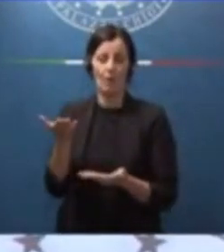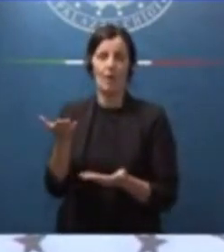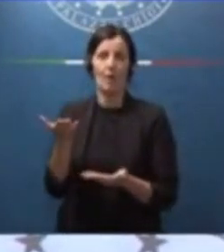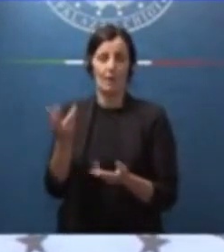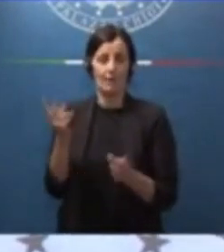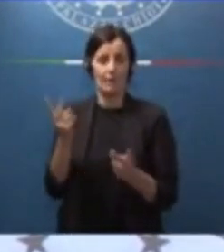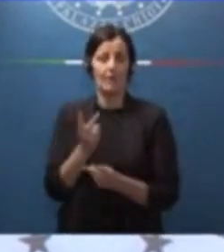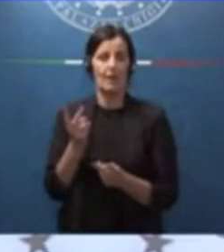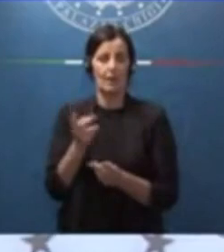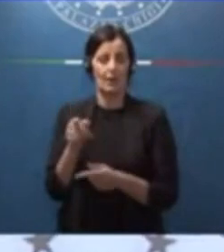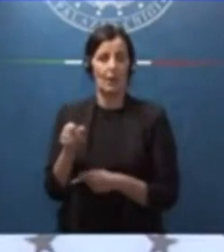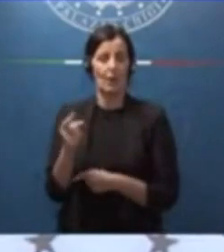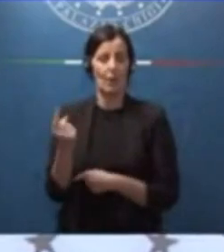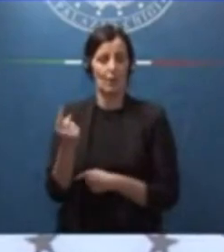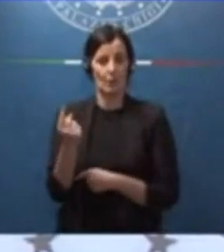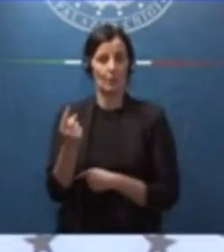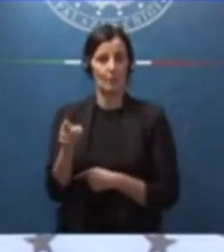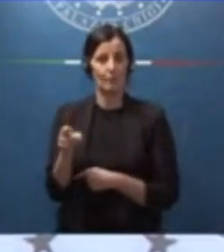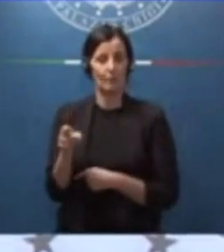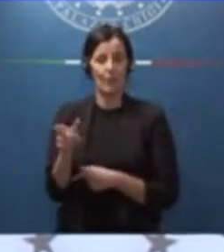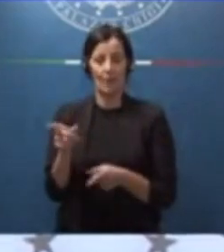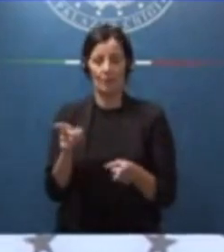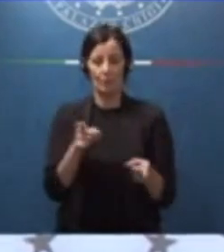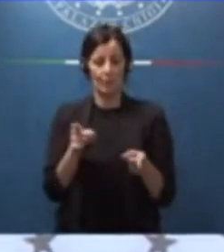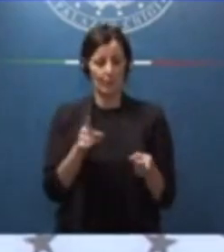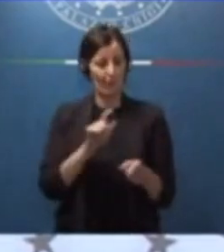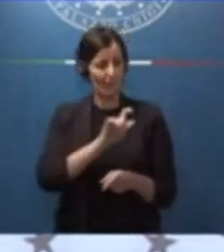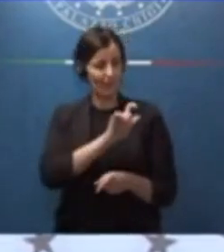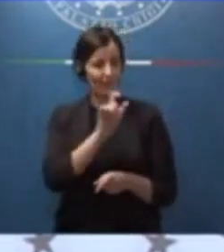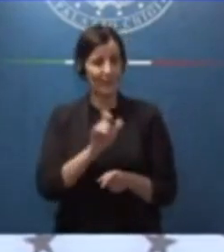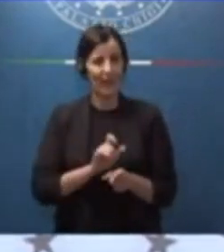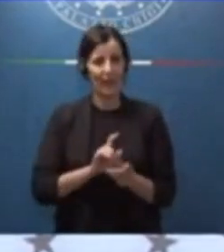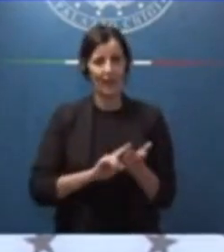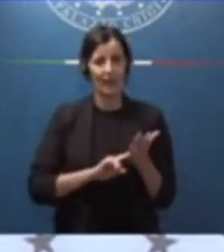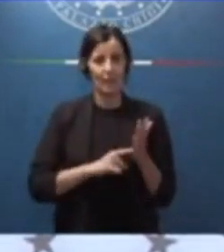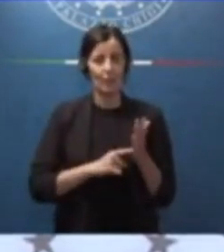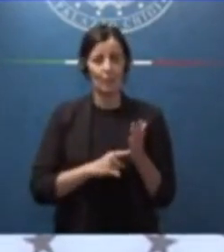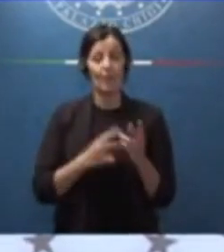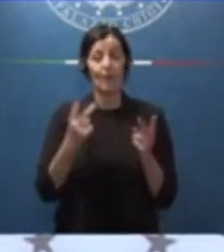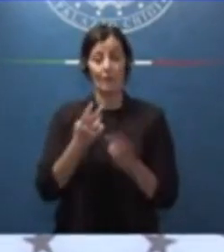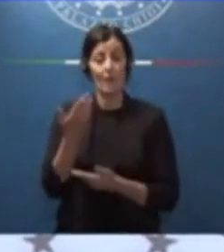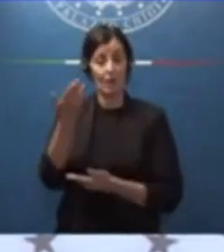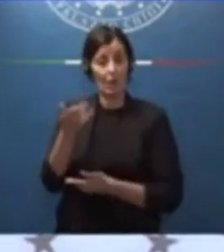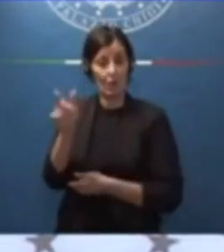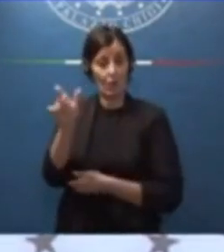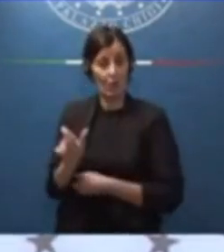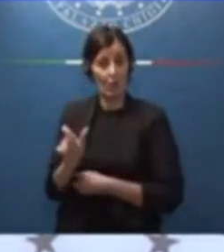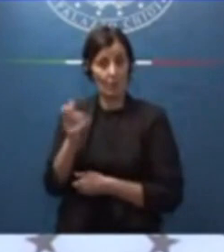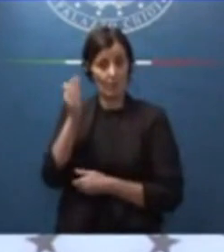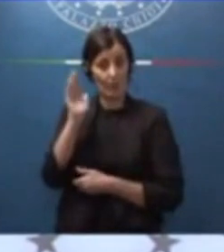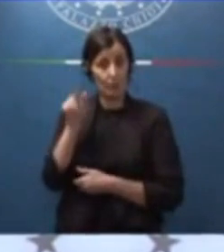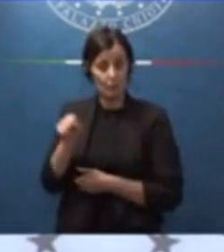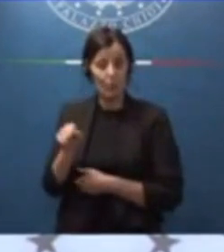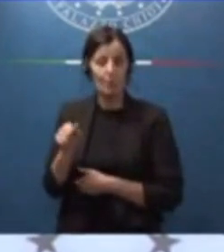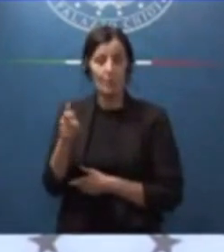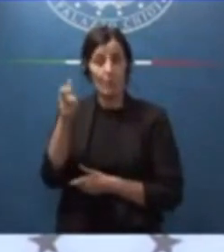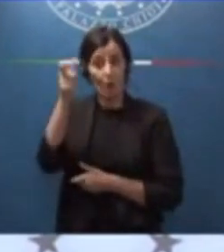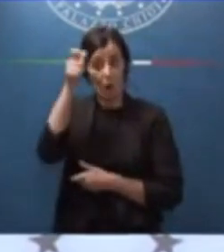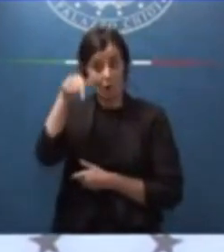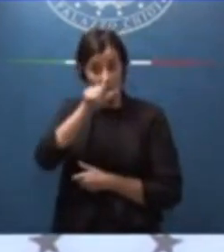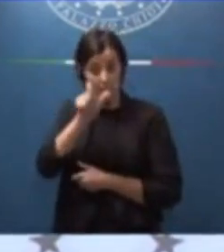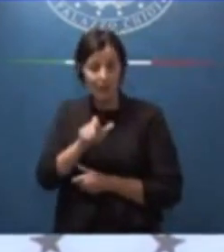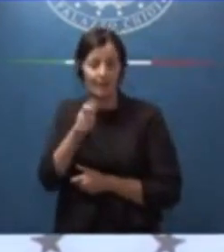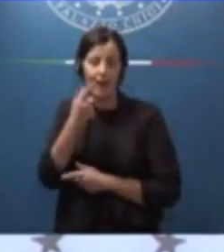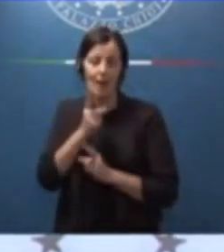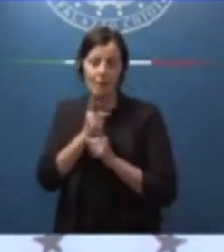durante l'Italia Repubblicana ha guidato il governo di questo Paese.